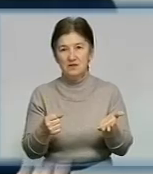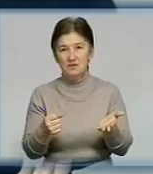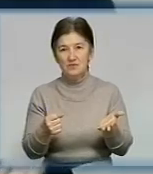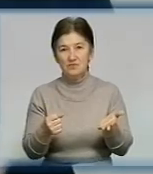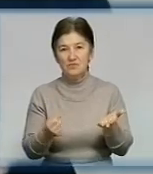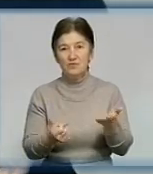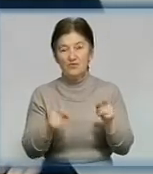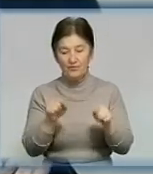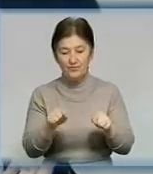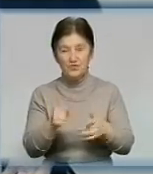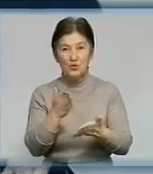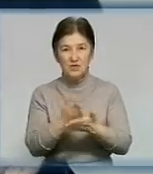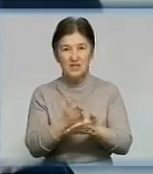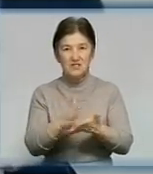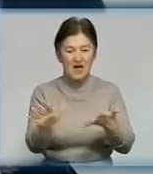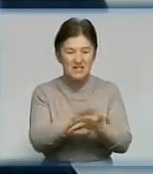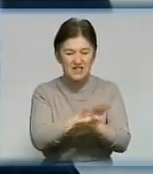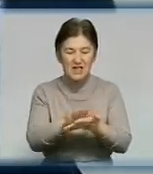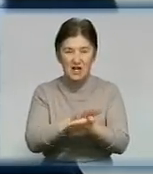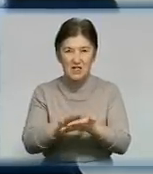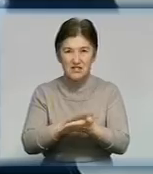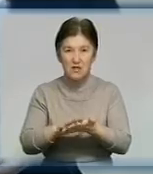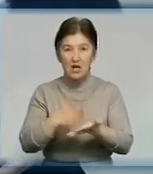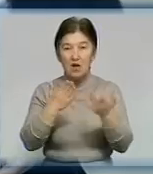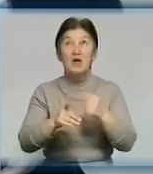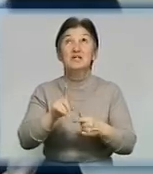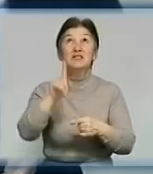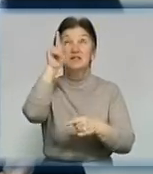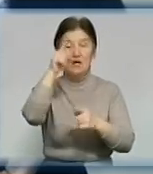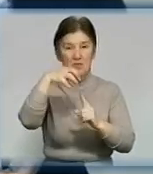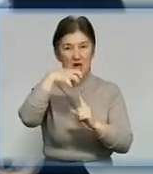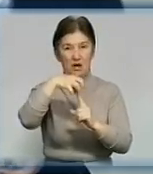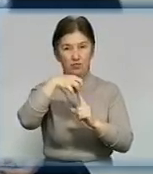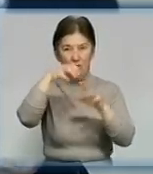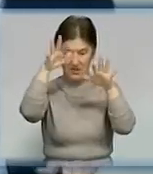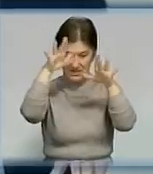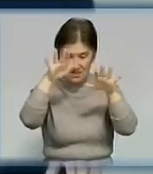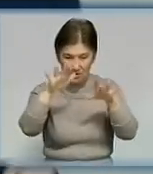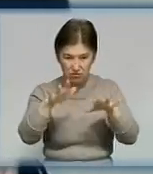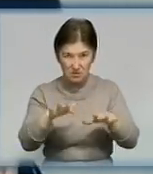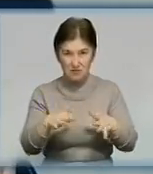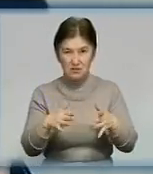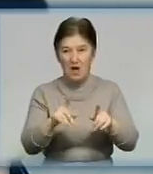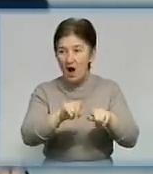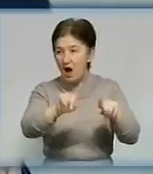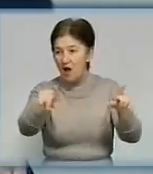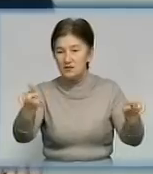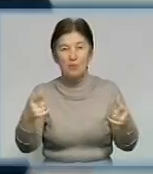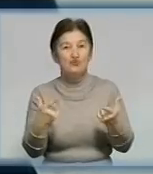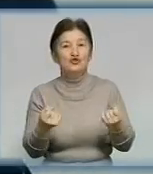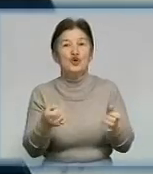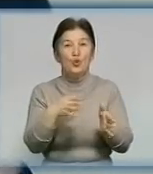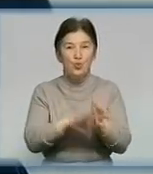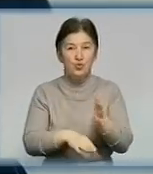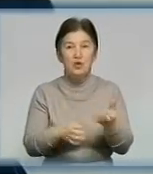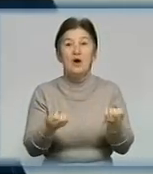що тут йде стерилізація. Якщо з потолка сипється грибок, а там десь іще хуже грибок, то як можна